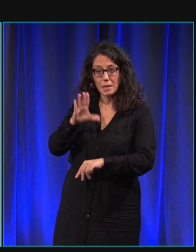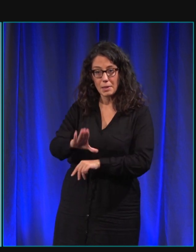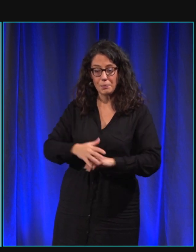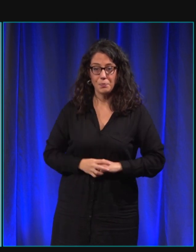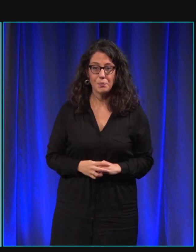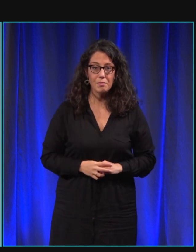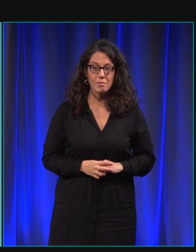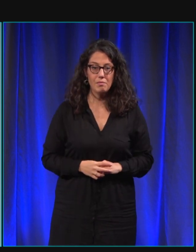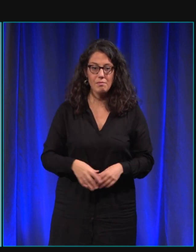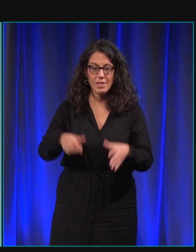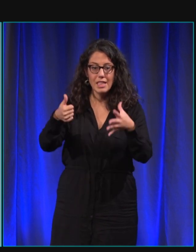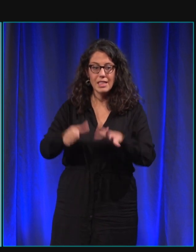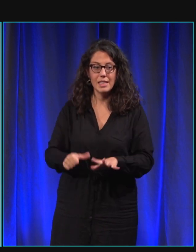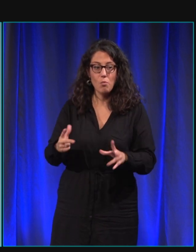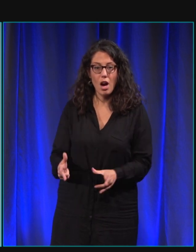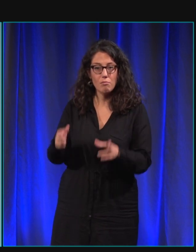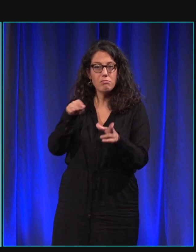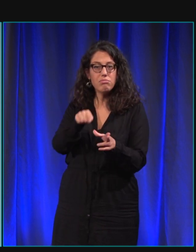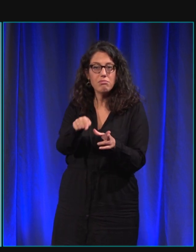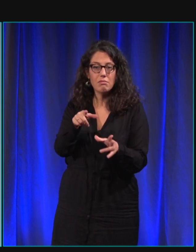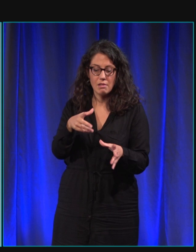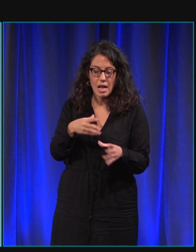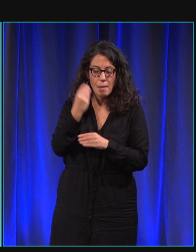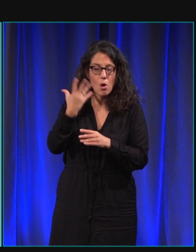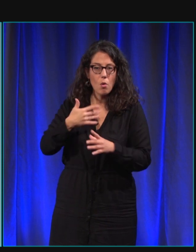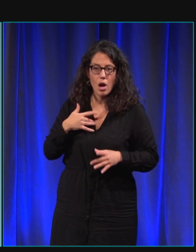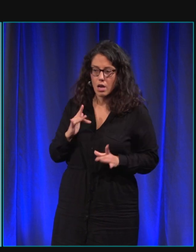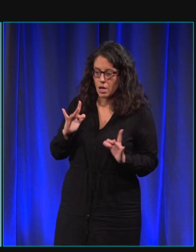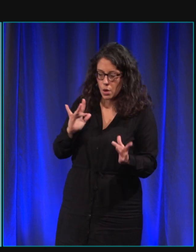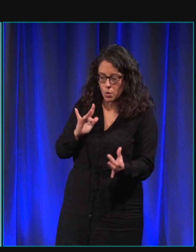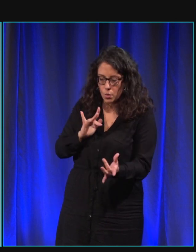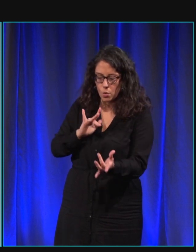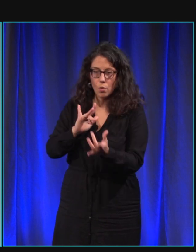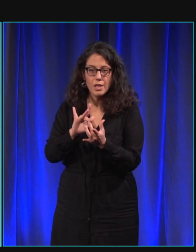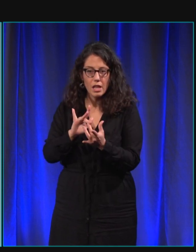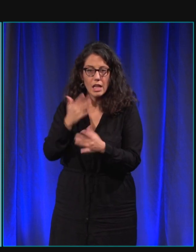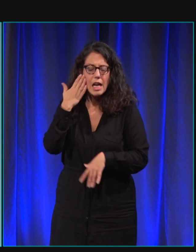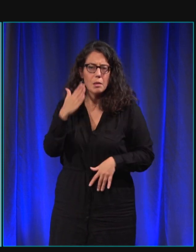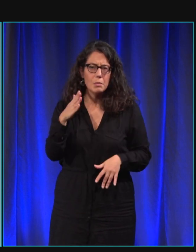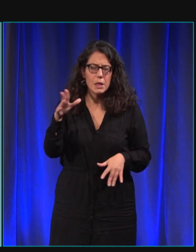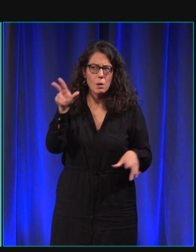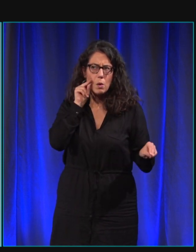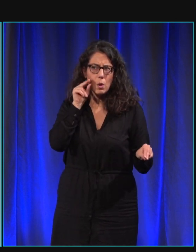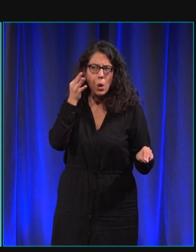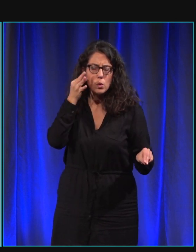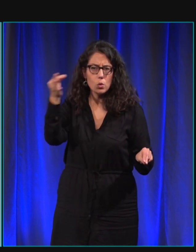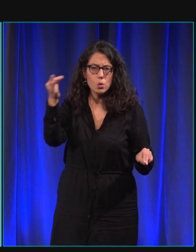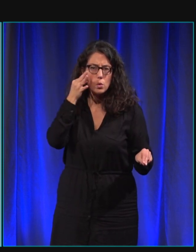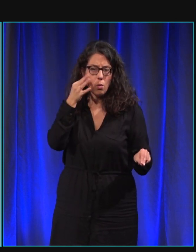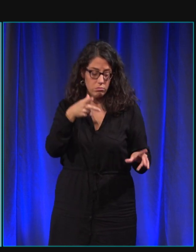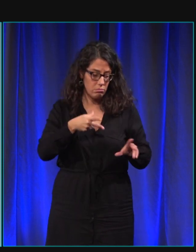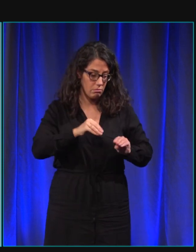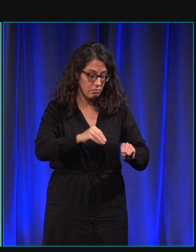Durant ces six mois, il va apprendre à venir au contact physique dès qu'il entend un son et à emmener à la provenance du son.